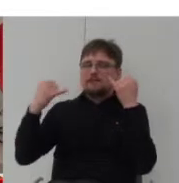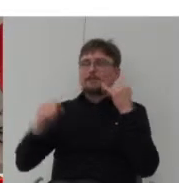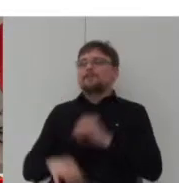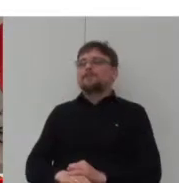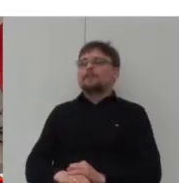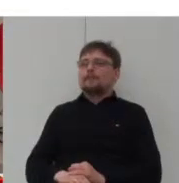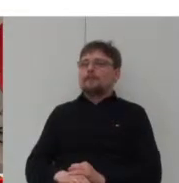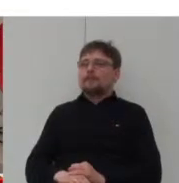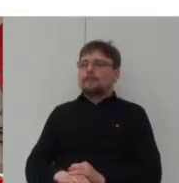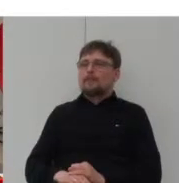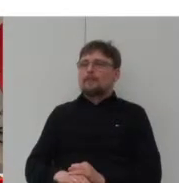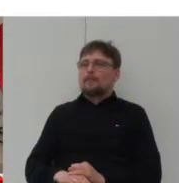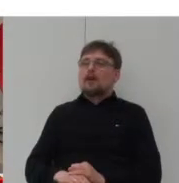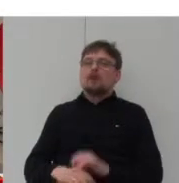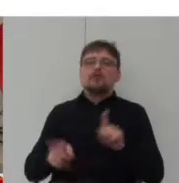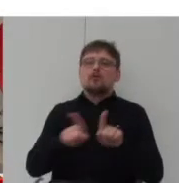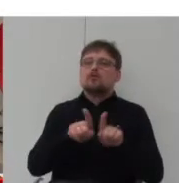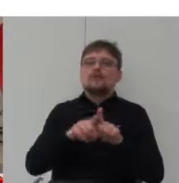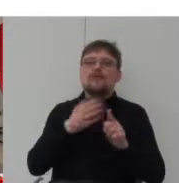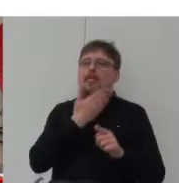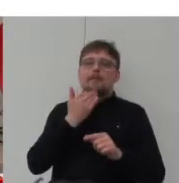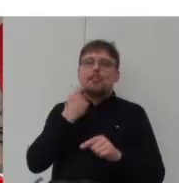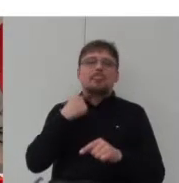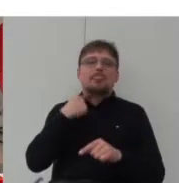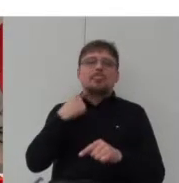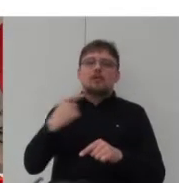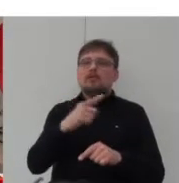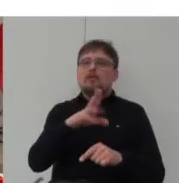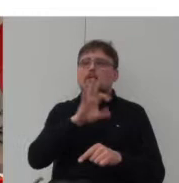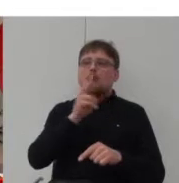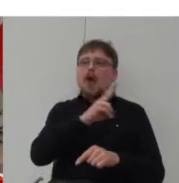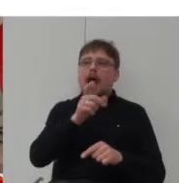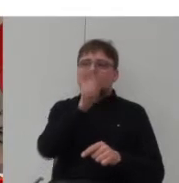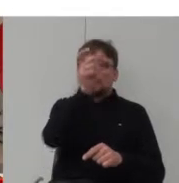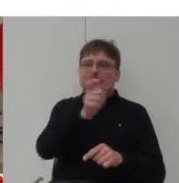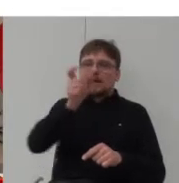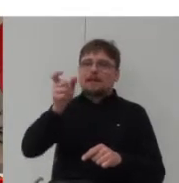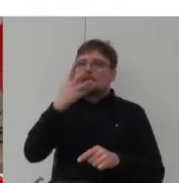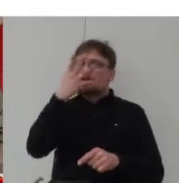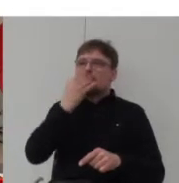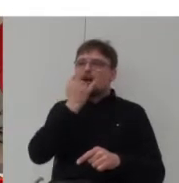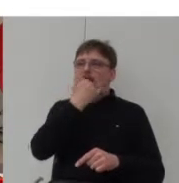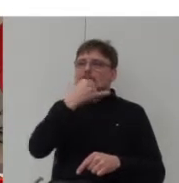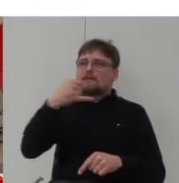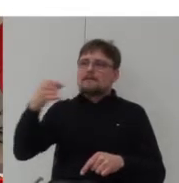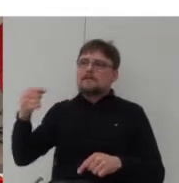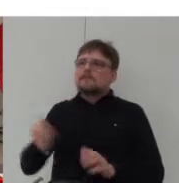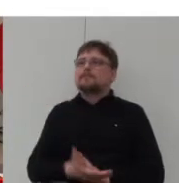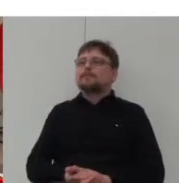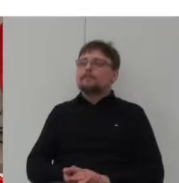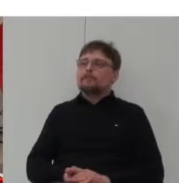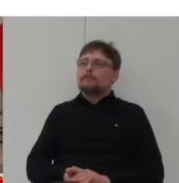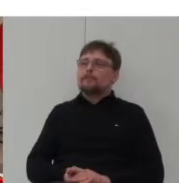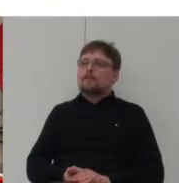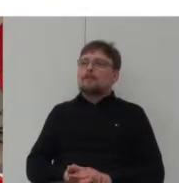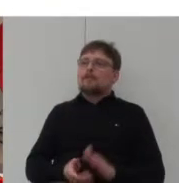eliminacją dosyć nudnych elewacji budynków szeregowych to są dwa takie ważne szczególnie ważne